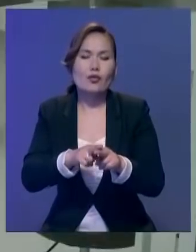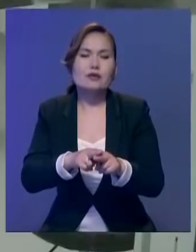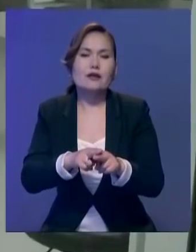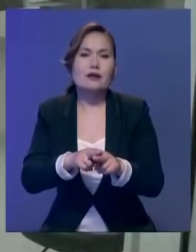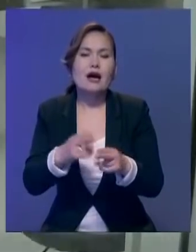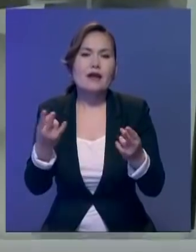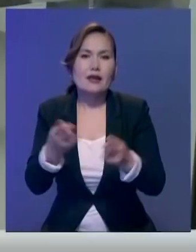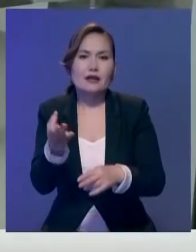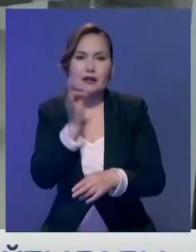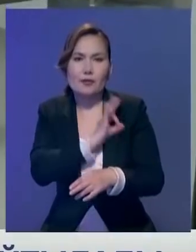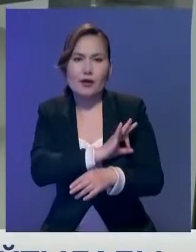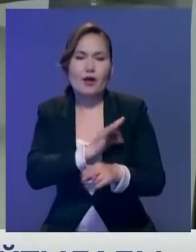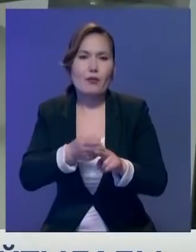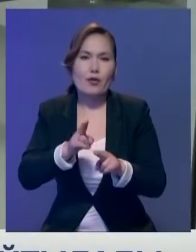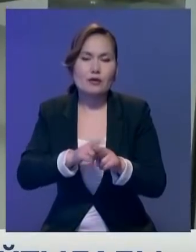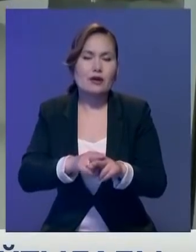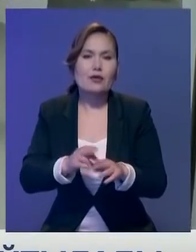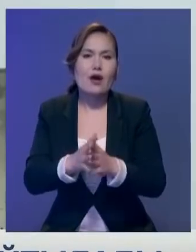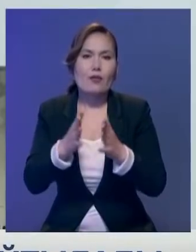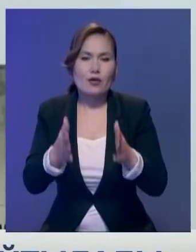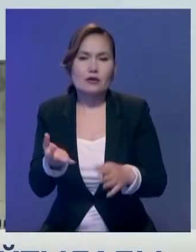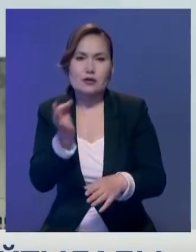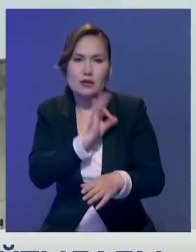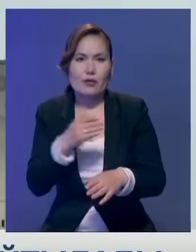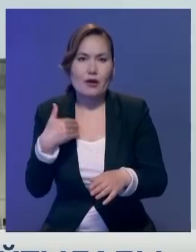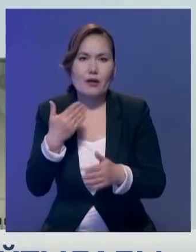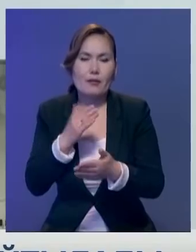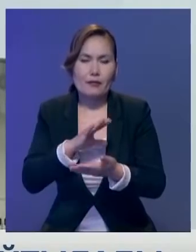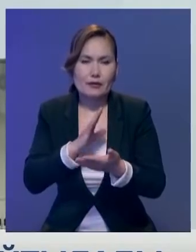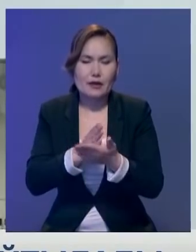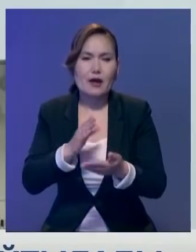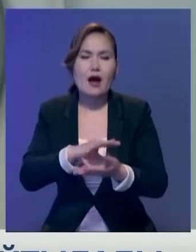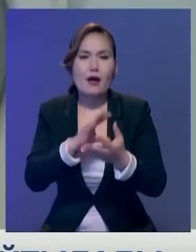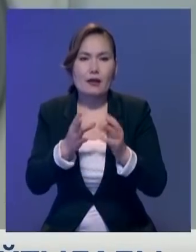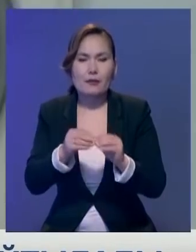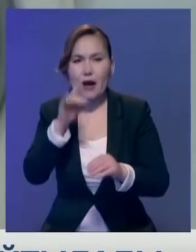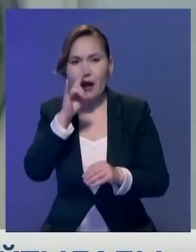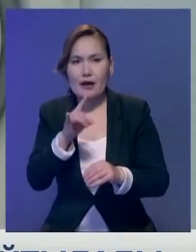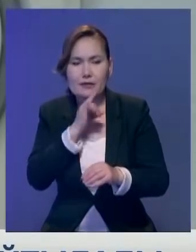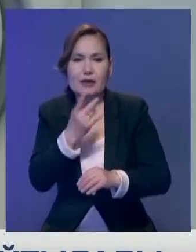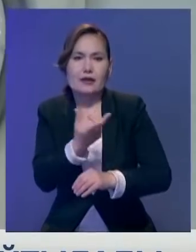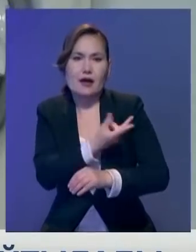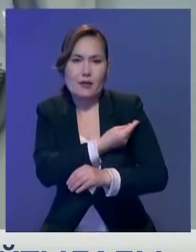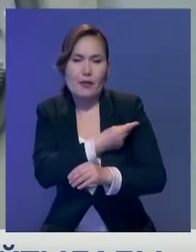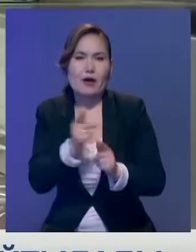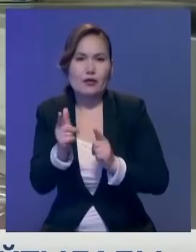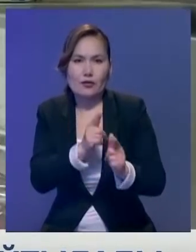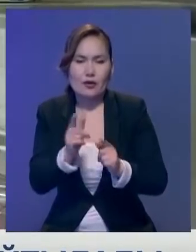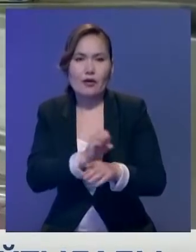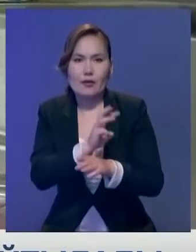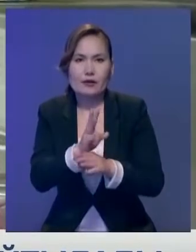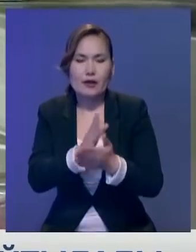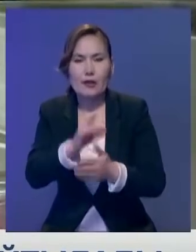салдырсақ, одан ешқандай пайда болмайды. Жалпы кешеден бері елде отандық екпе әзірленген айтылып жатыр.